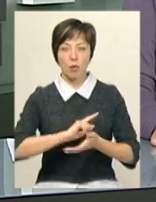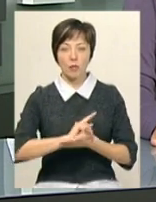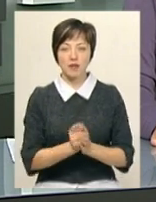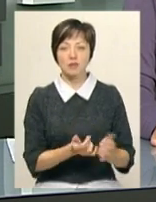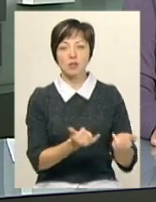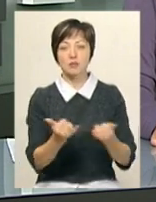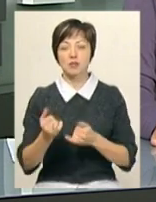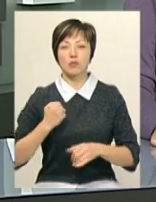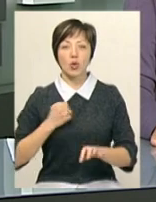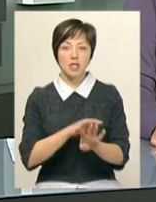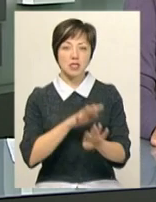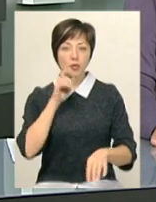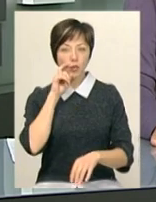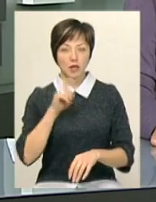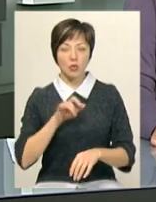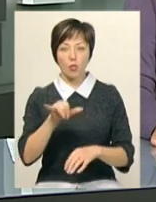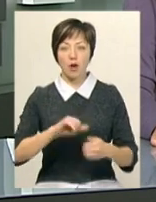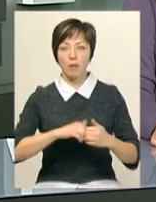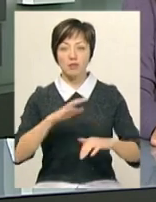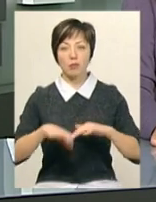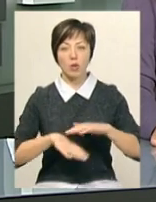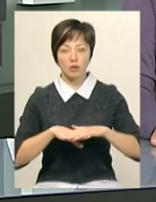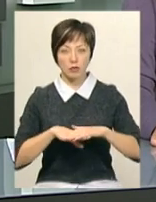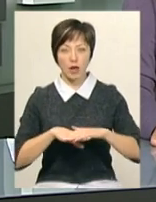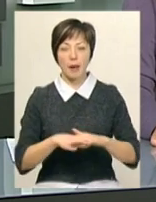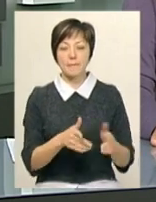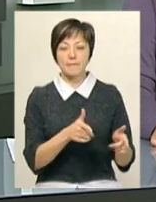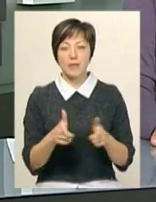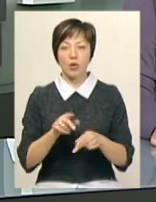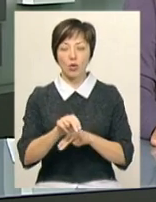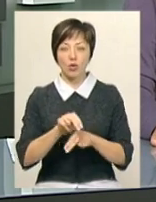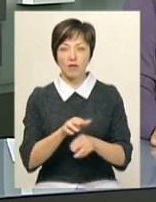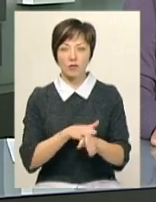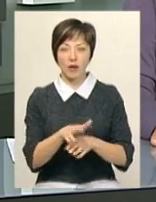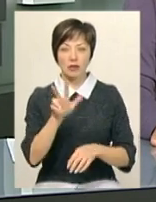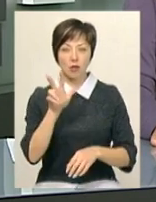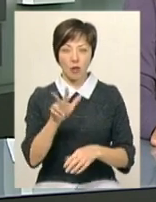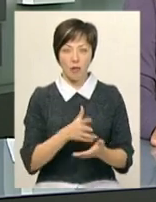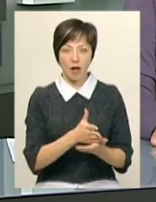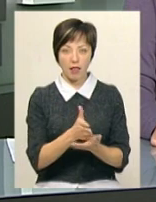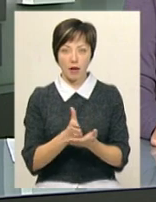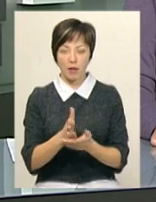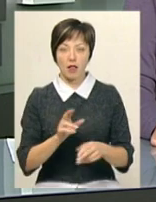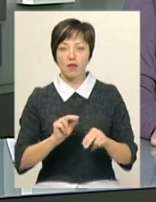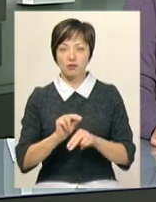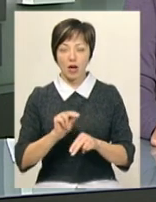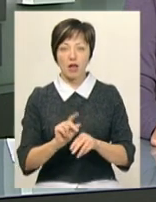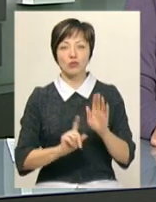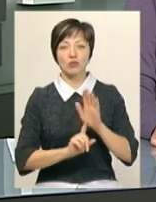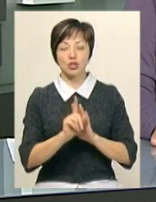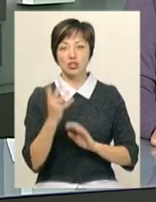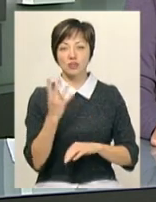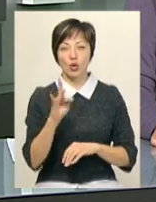забезпечення Збройних сил України, що у Кам'янці-Подільському. Підготовка відбувається за трьома напрямками. Навчання розпочалось 4